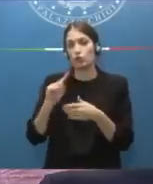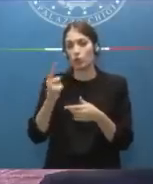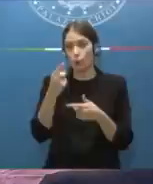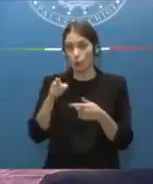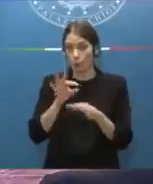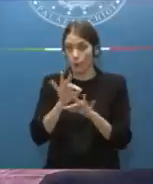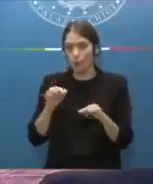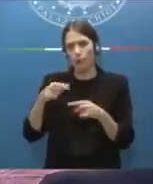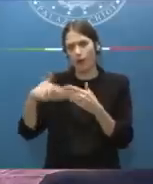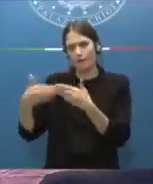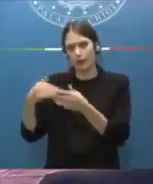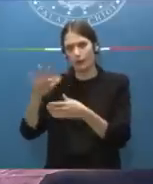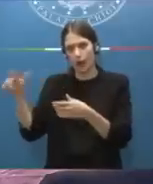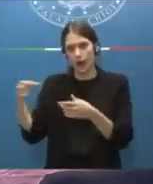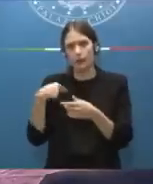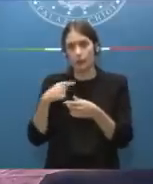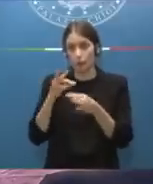Francesco? Eccolo.